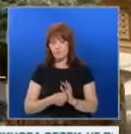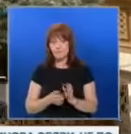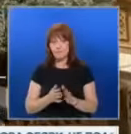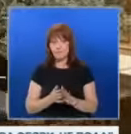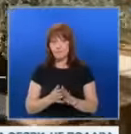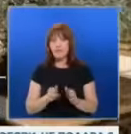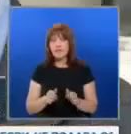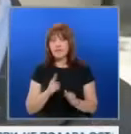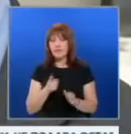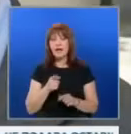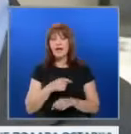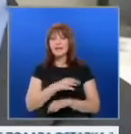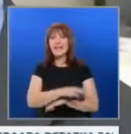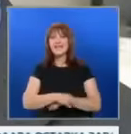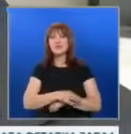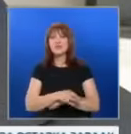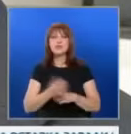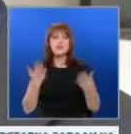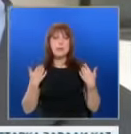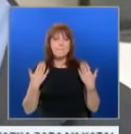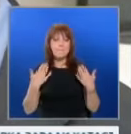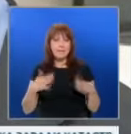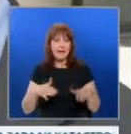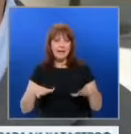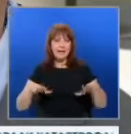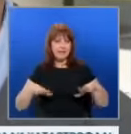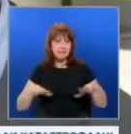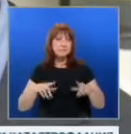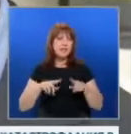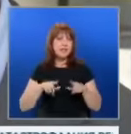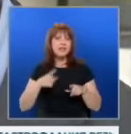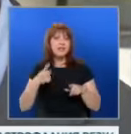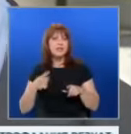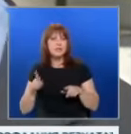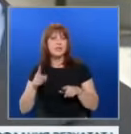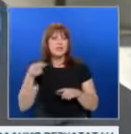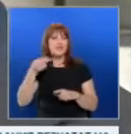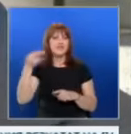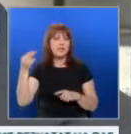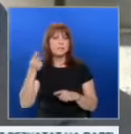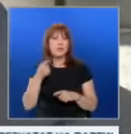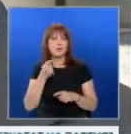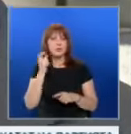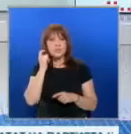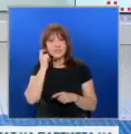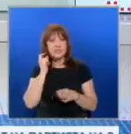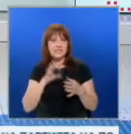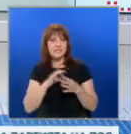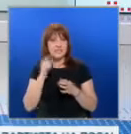така наречен исторически парк и всички фирми, които са под това наименование исторически парк.